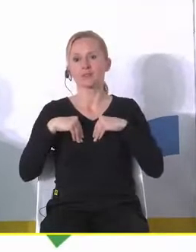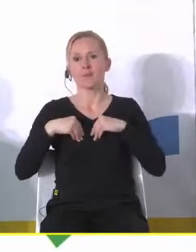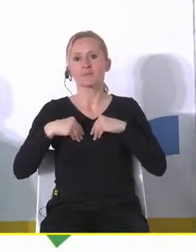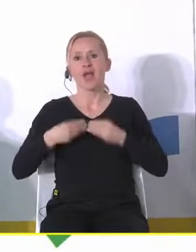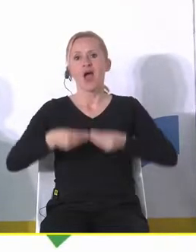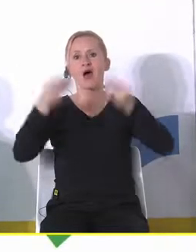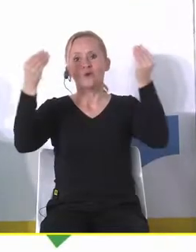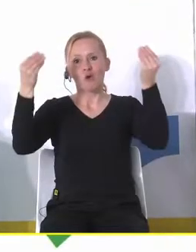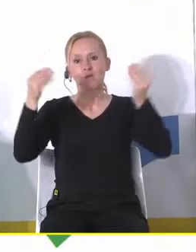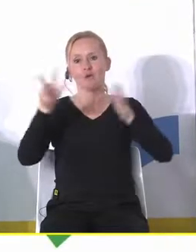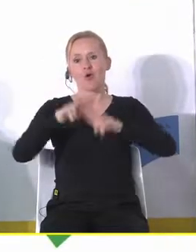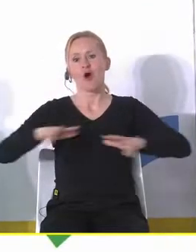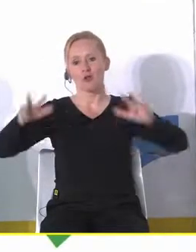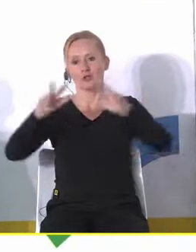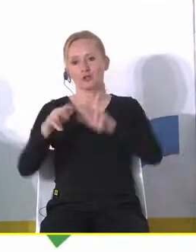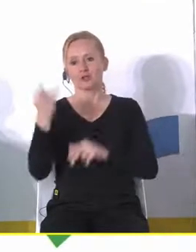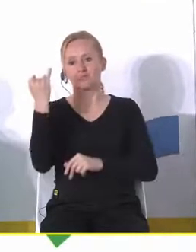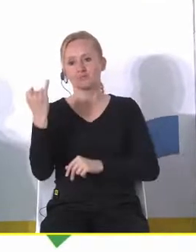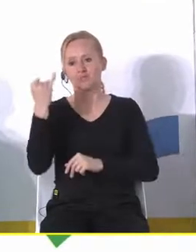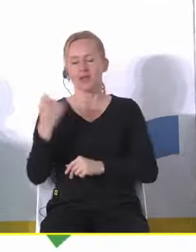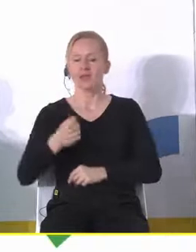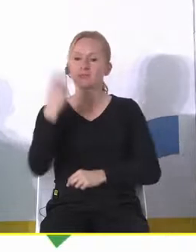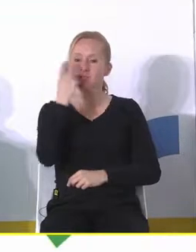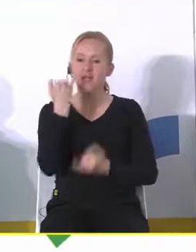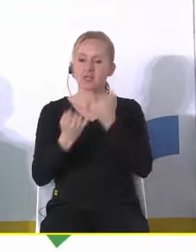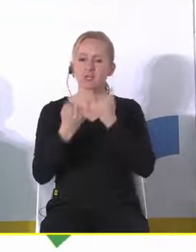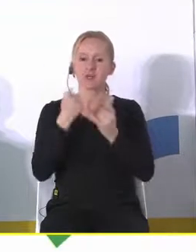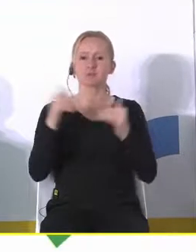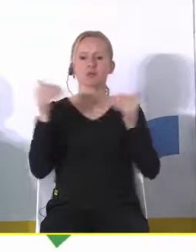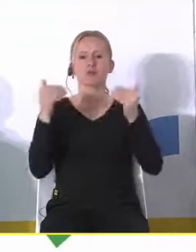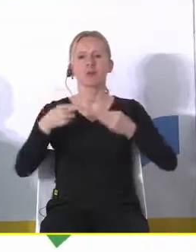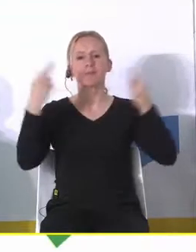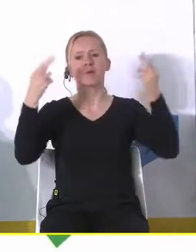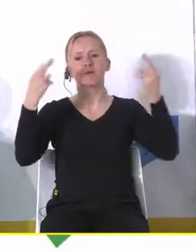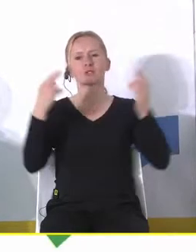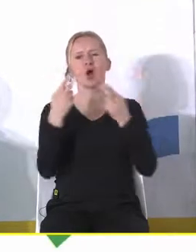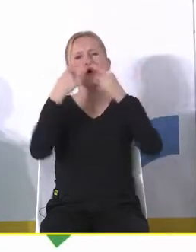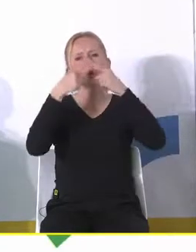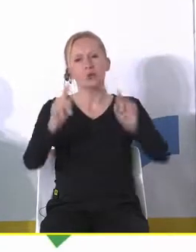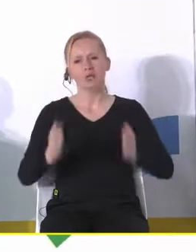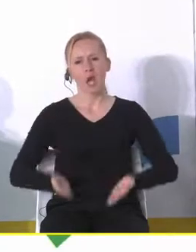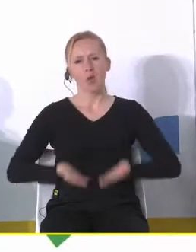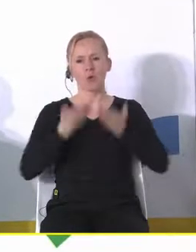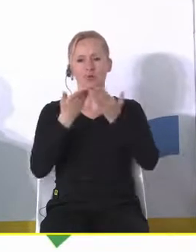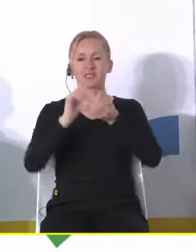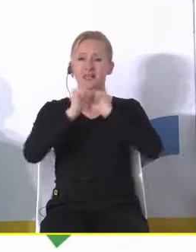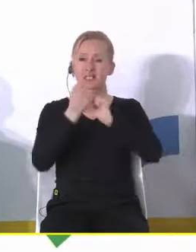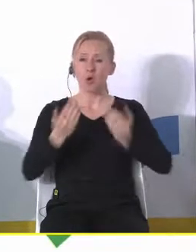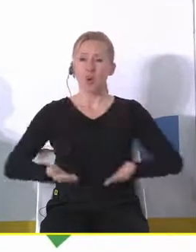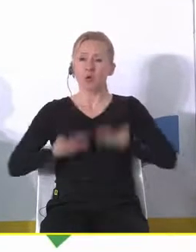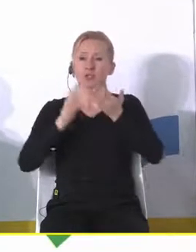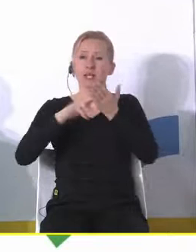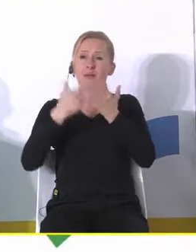prorodzinny i co więcej fajnie byłoby też móc promować krótkie odstępy urodzeniowe są rodziny